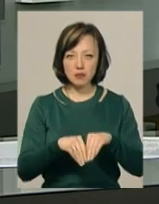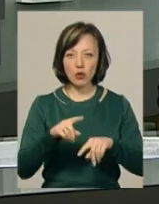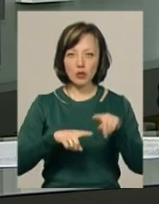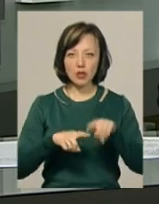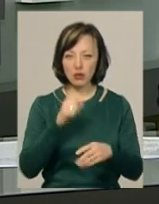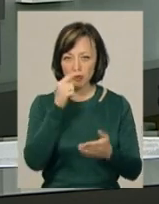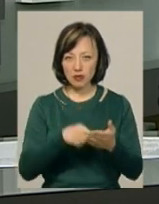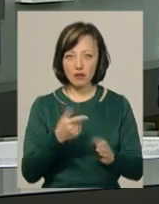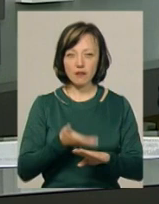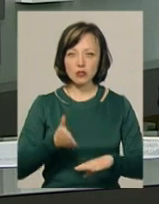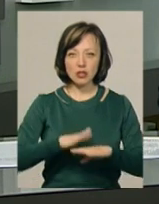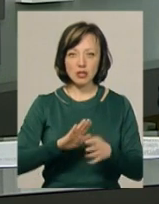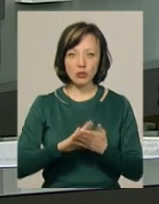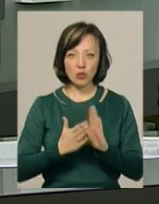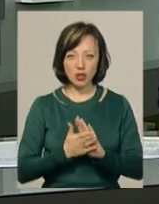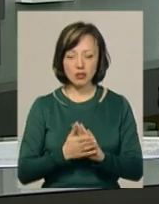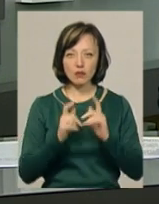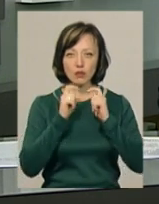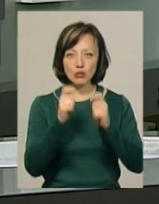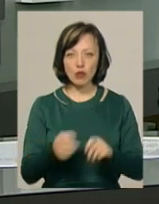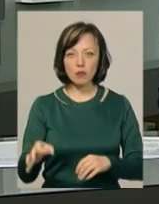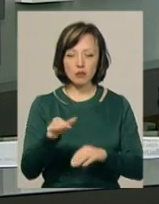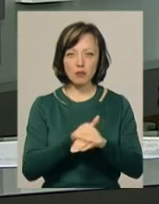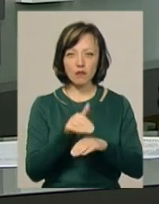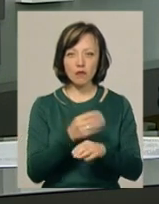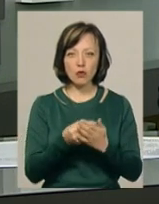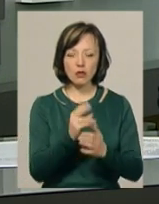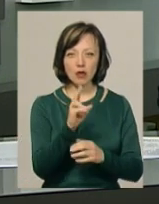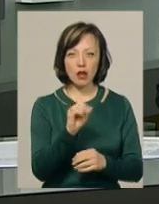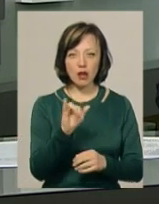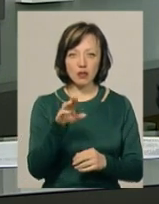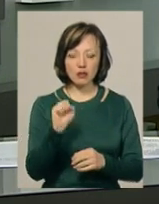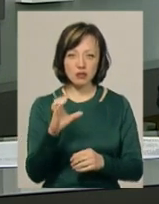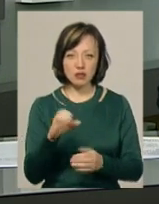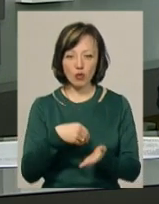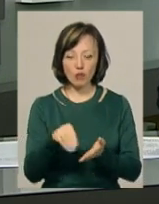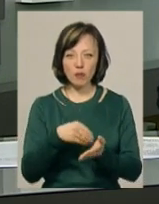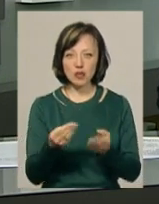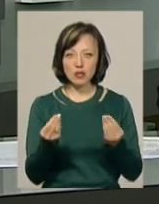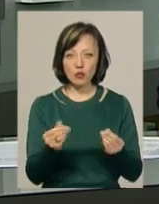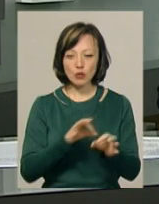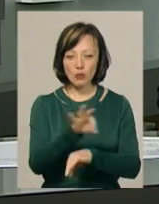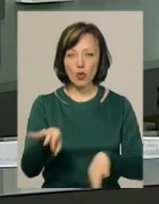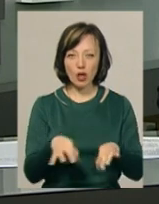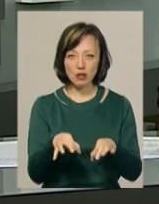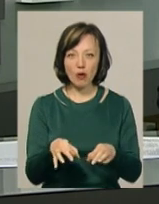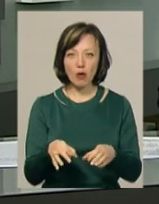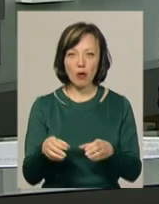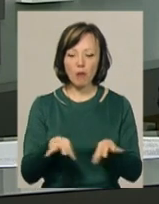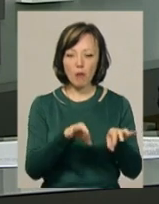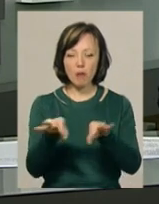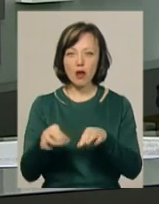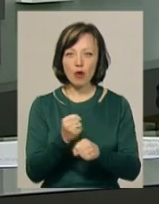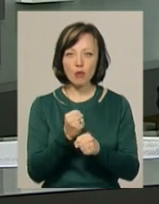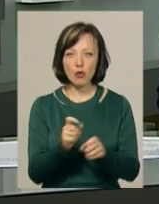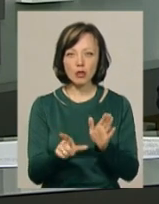які опинилися у кризових ситуаціях, вручили в обласному благодійному фонді «Карітас». Закупили їх за гроші проєкту «Мобільна робота з молоддю в